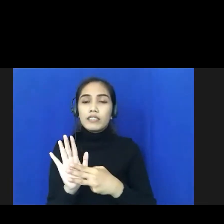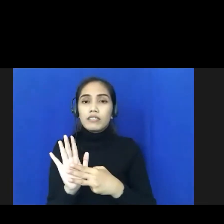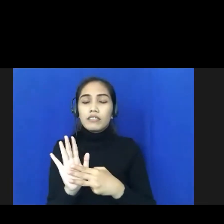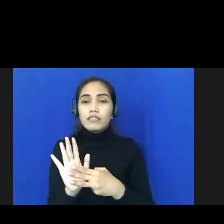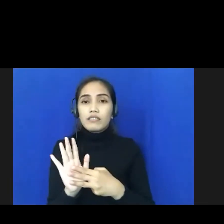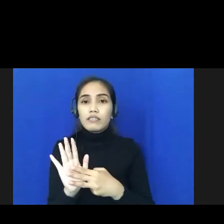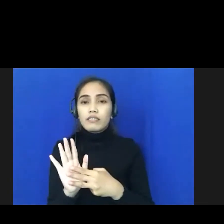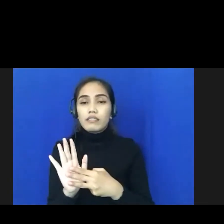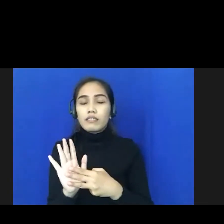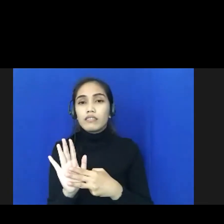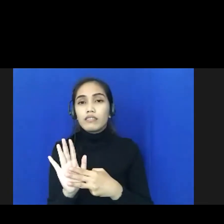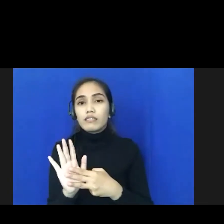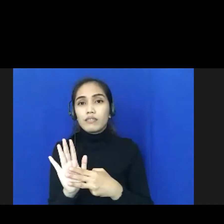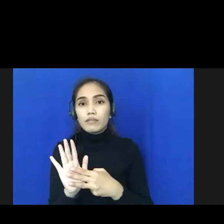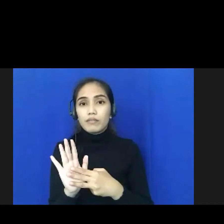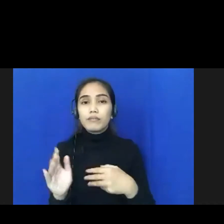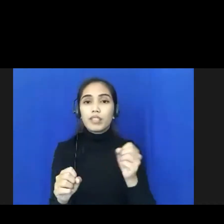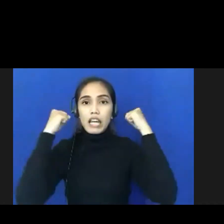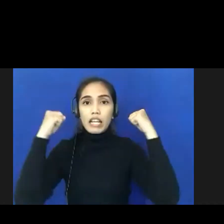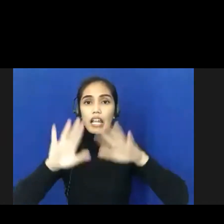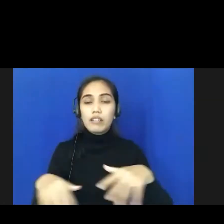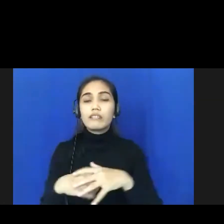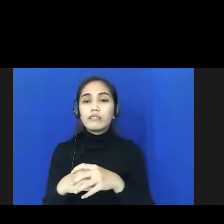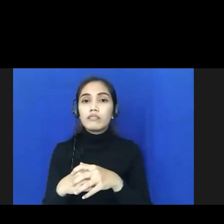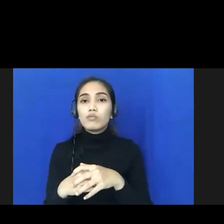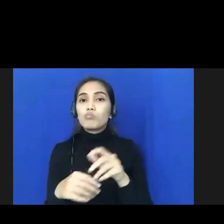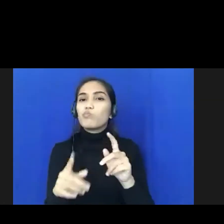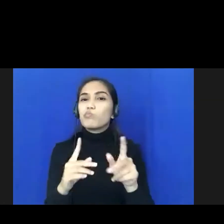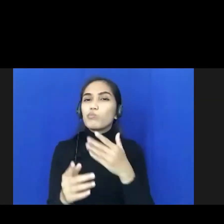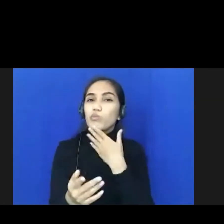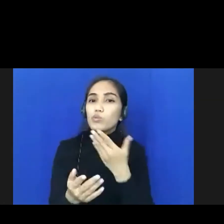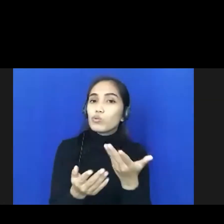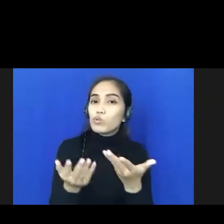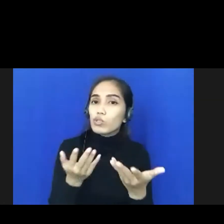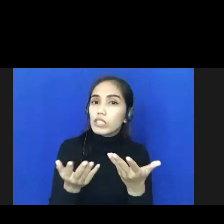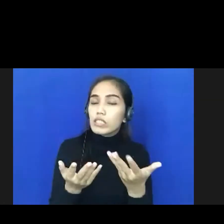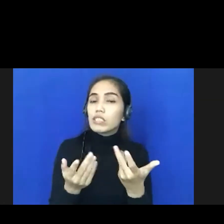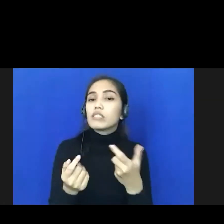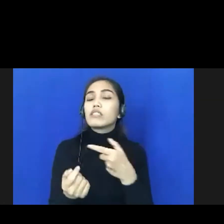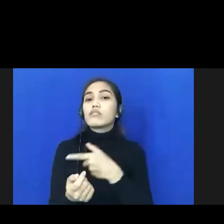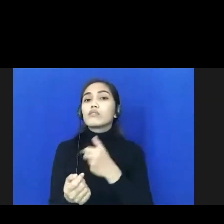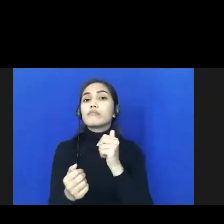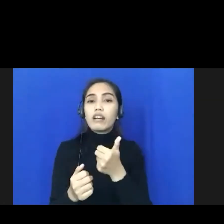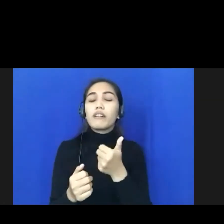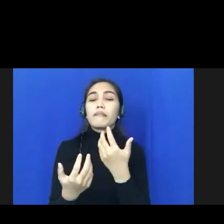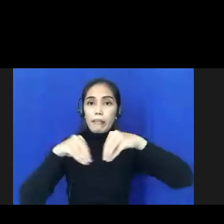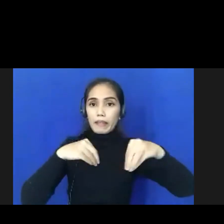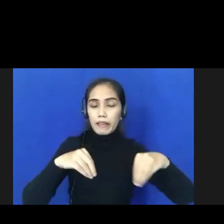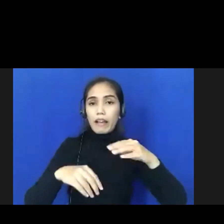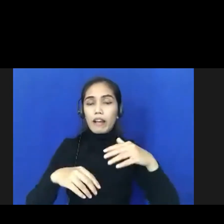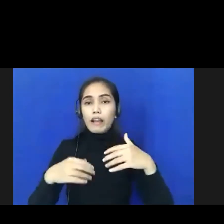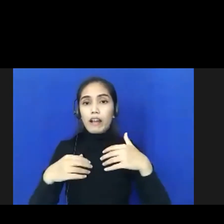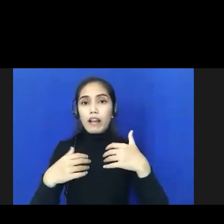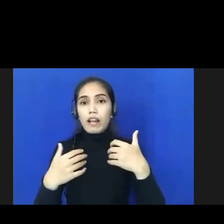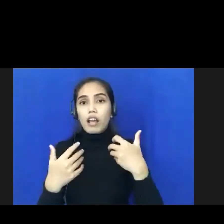kaitan dengan tadi disebutkan disini untuk kesetia saya salah mohon saya dikoreksi itu disebutkan di materi